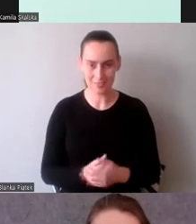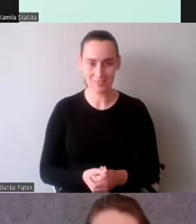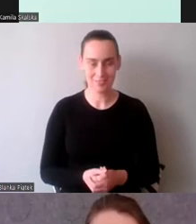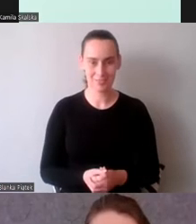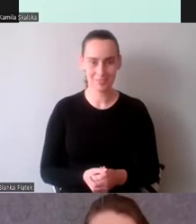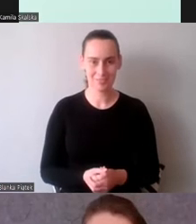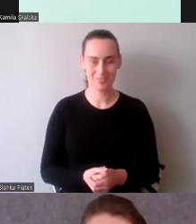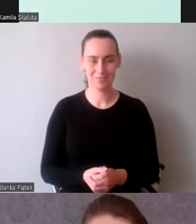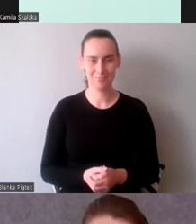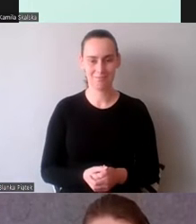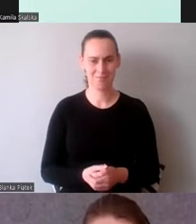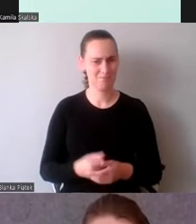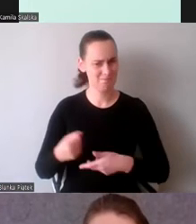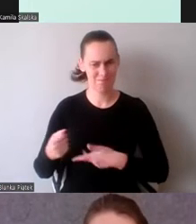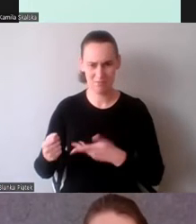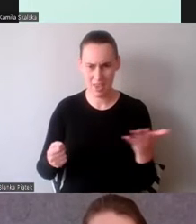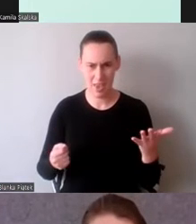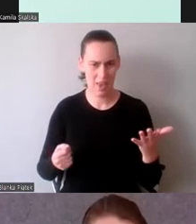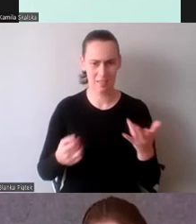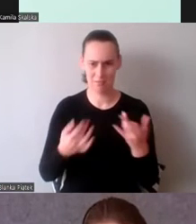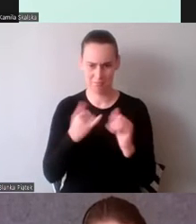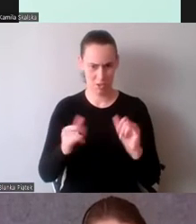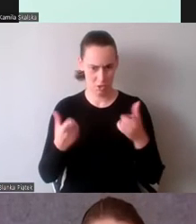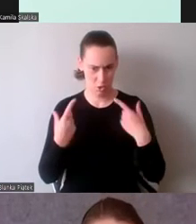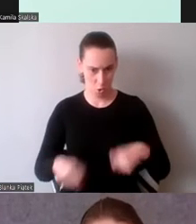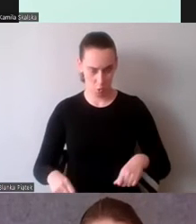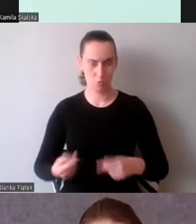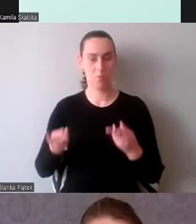Wielu innych badaczów proponowało.